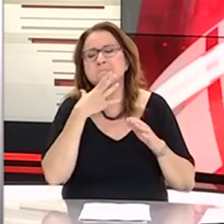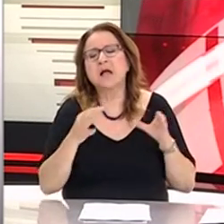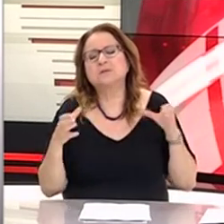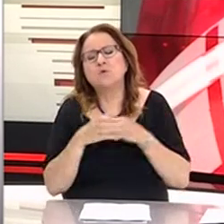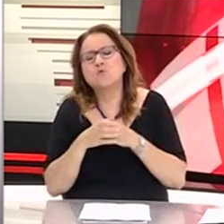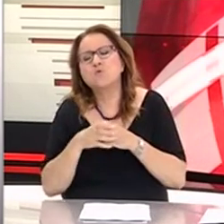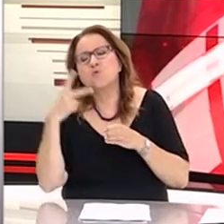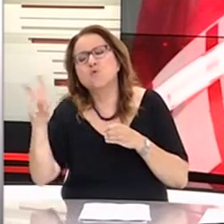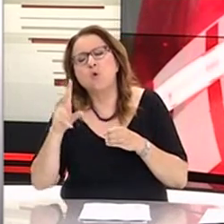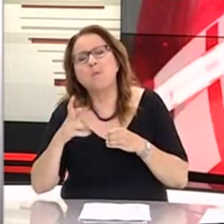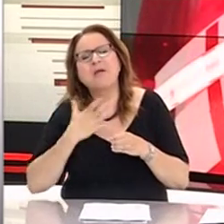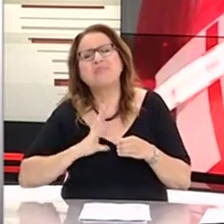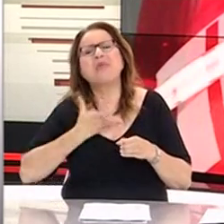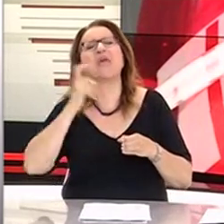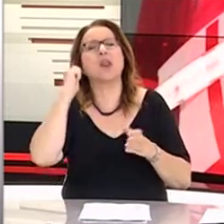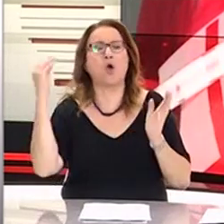θέματα της διαρκής πολιτικής εδώ στα Σκόπια.